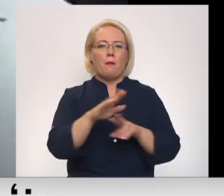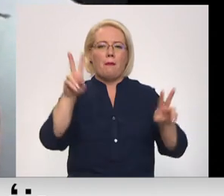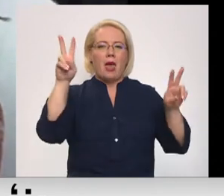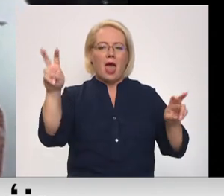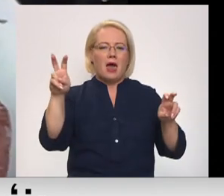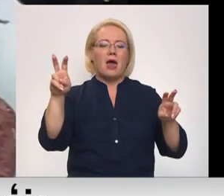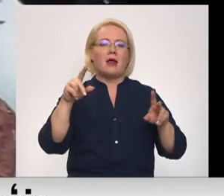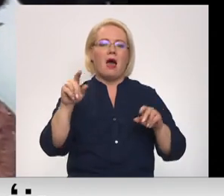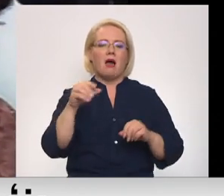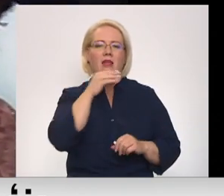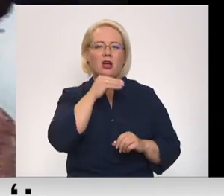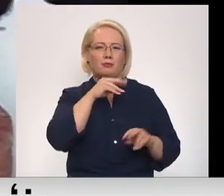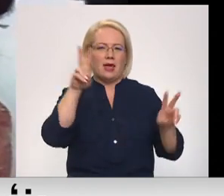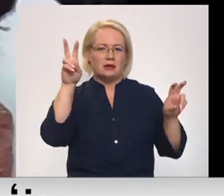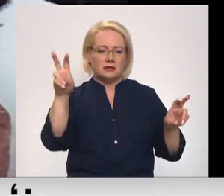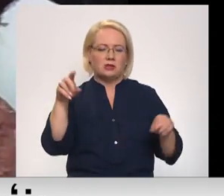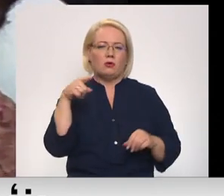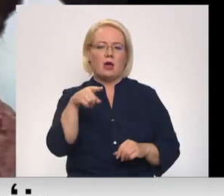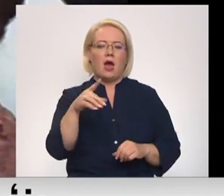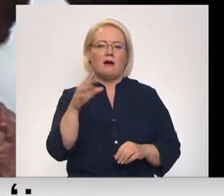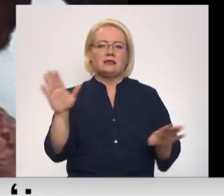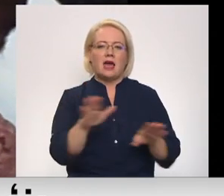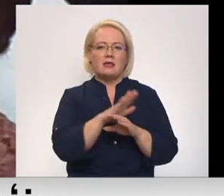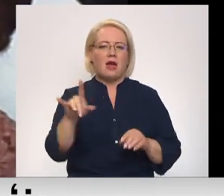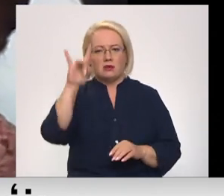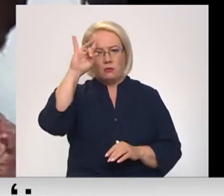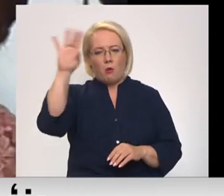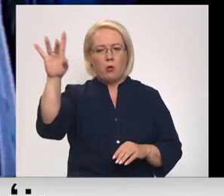nodziedot vienu no rokooperas populārākajām melodijām.